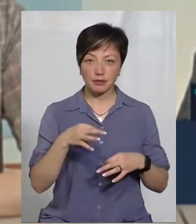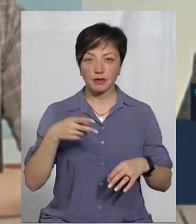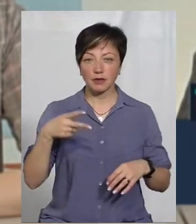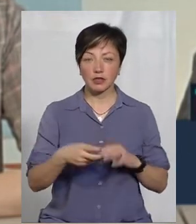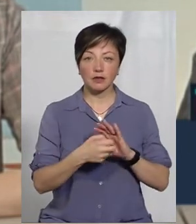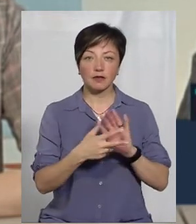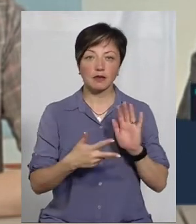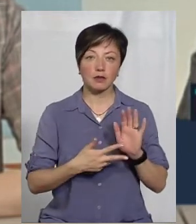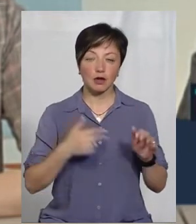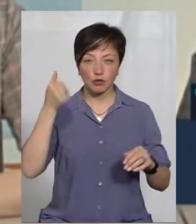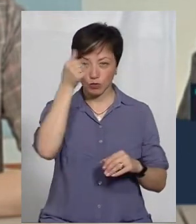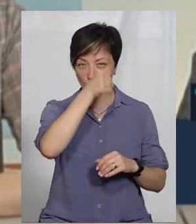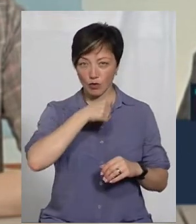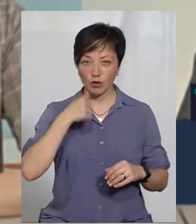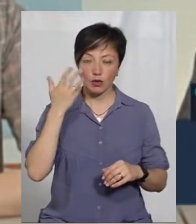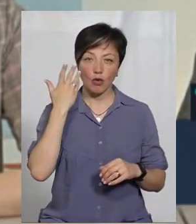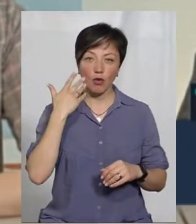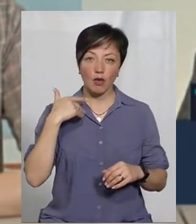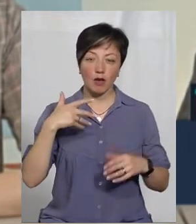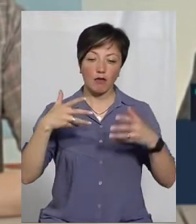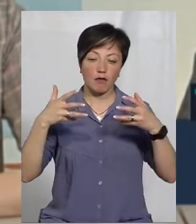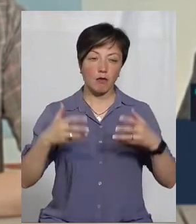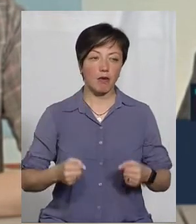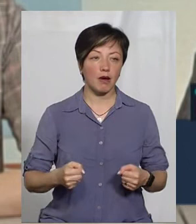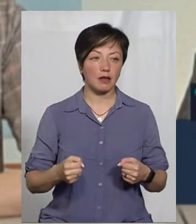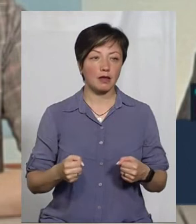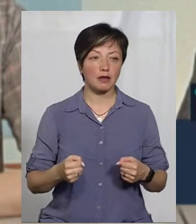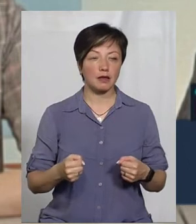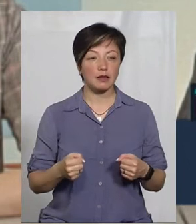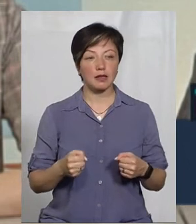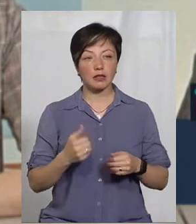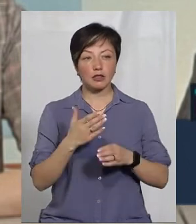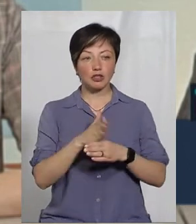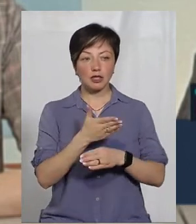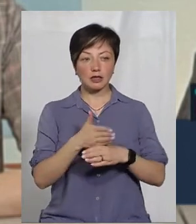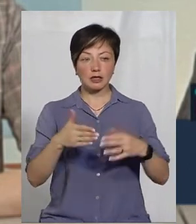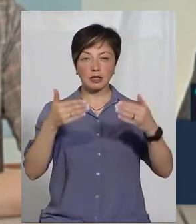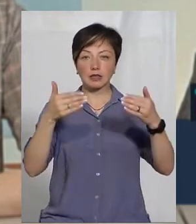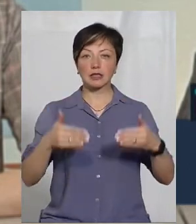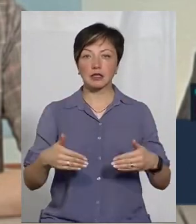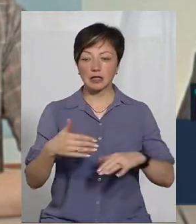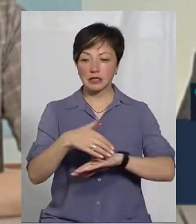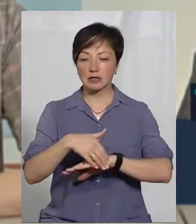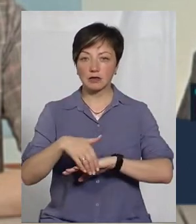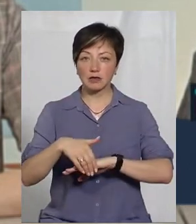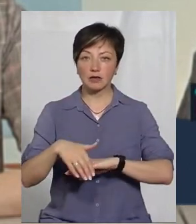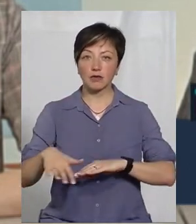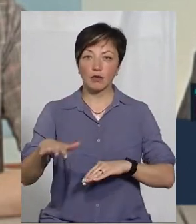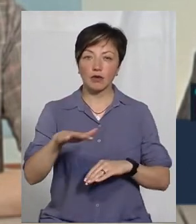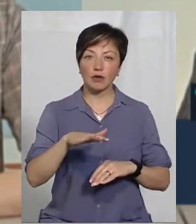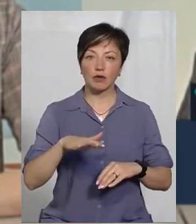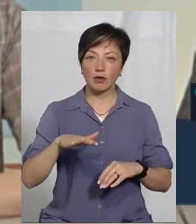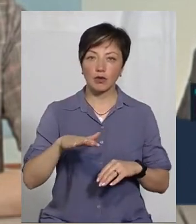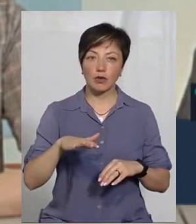у 2018 році, коли впала теж частина стіни з дворику, з аркадами,